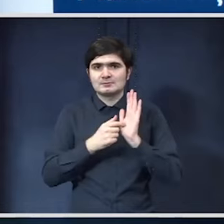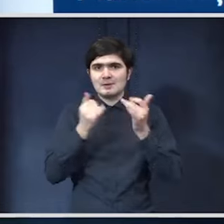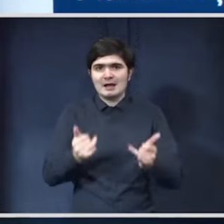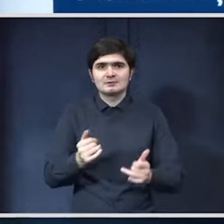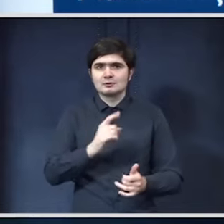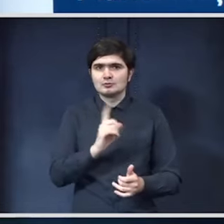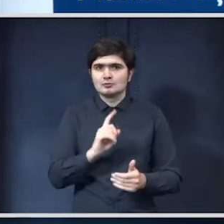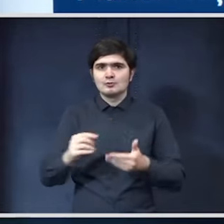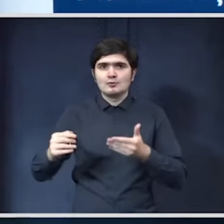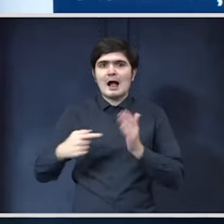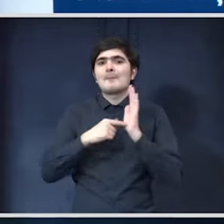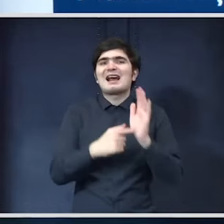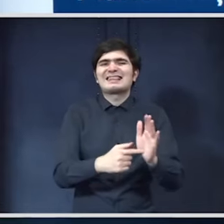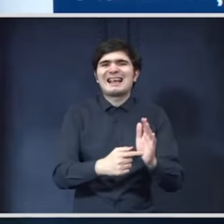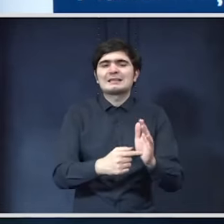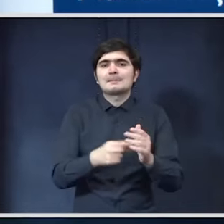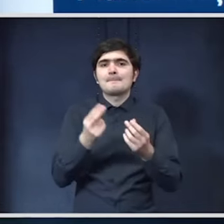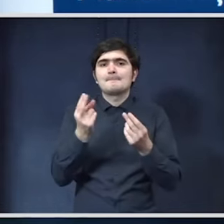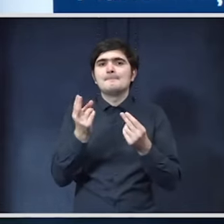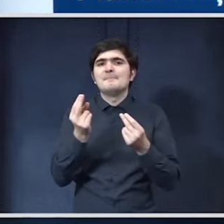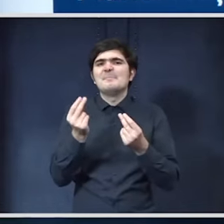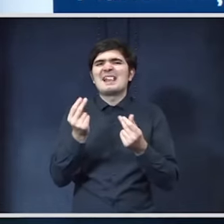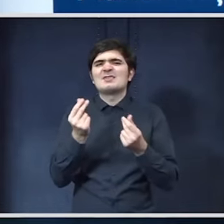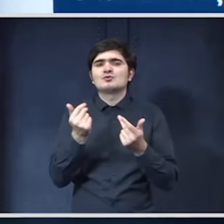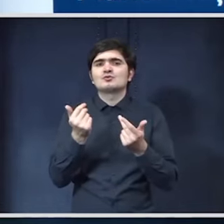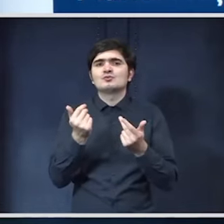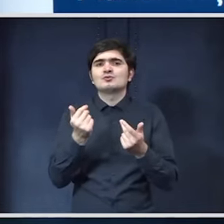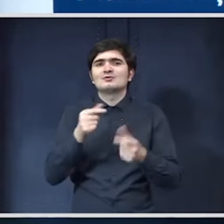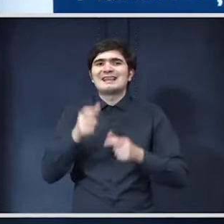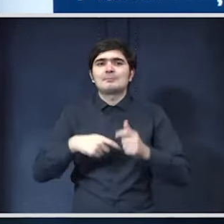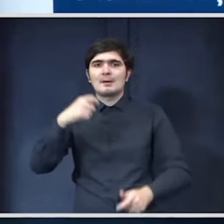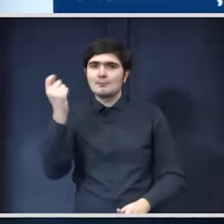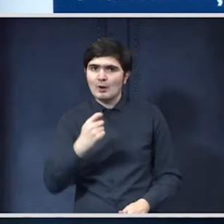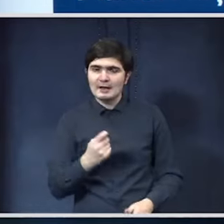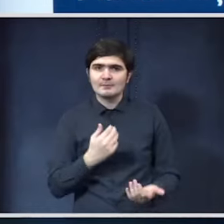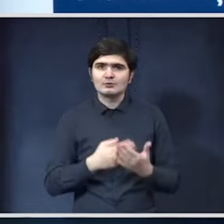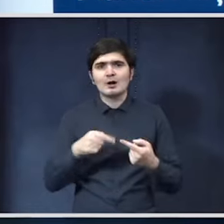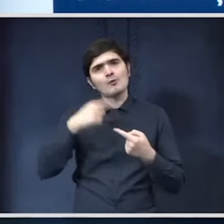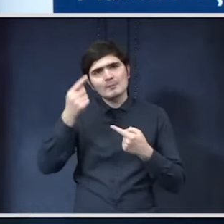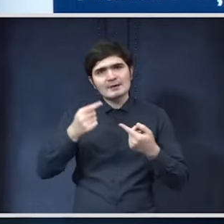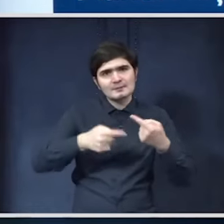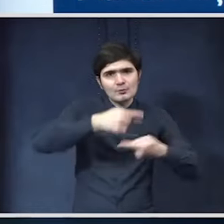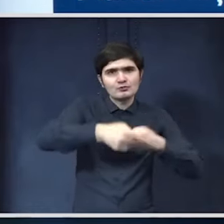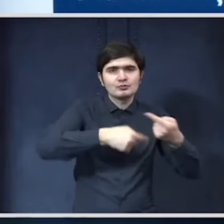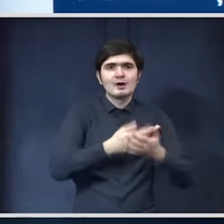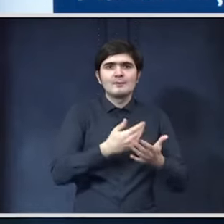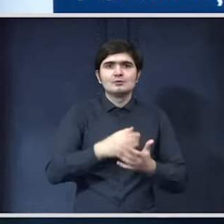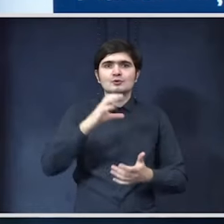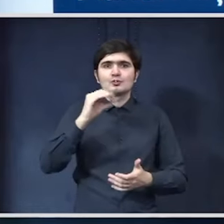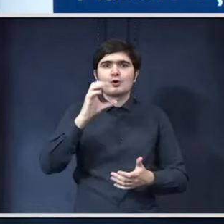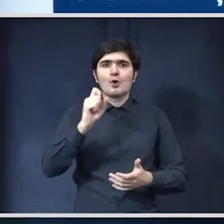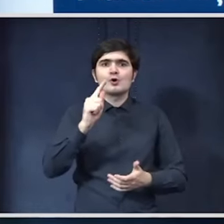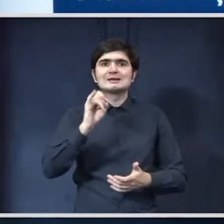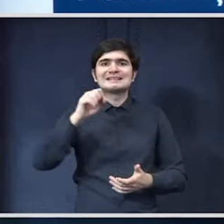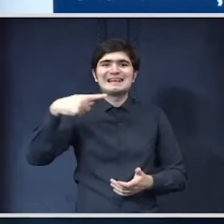nu atașăm prețuri de proiecte pentru că urmează procedura așa numită de costing în